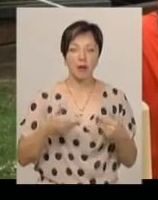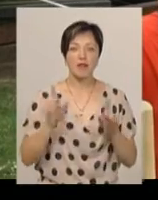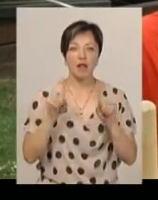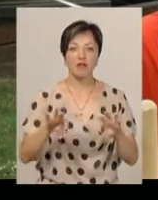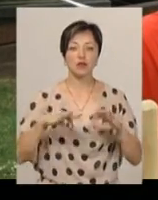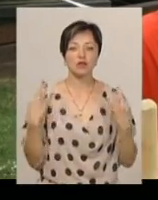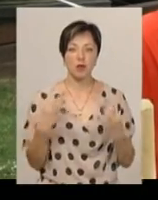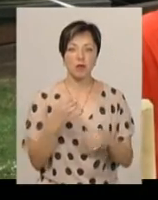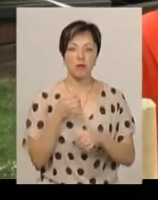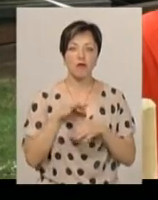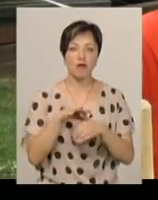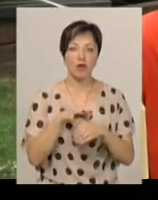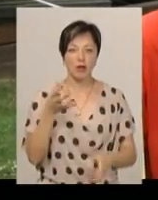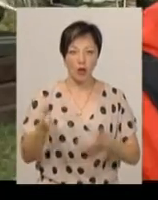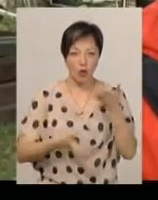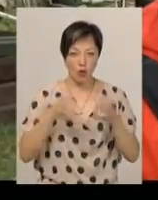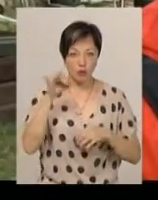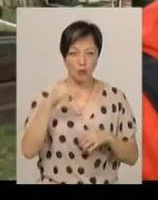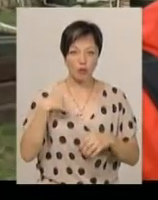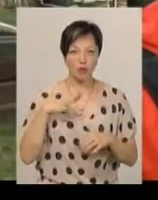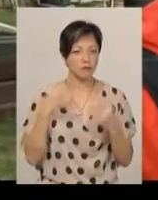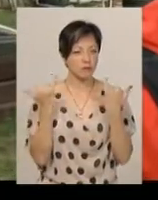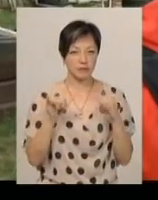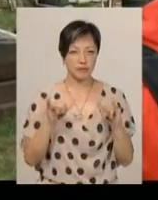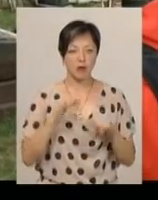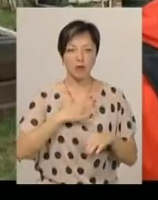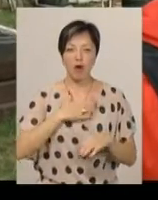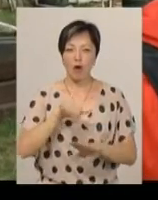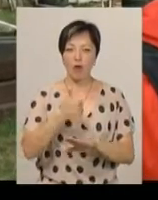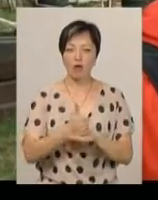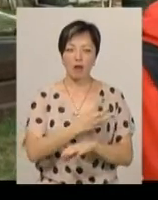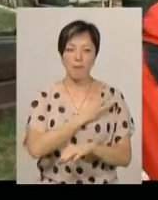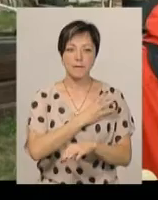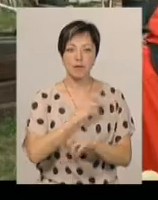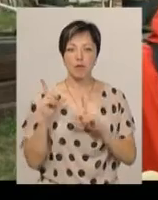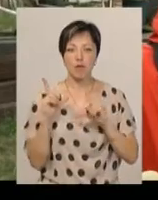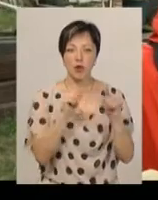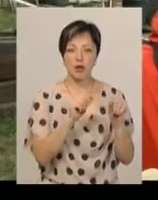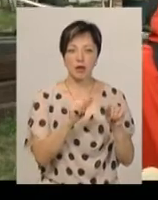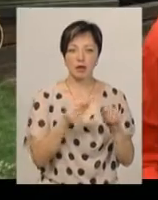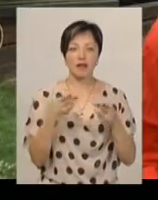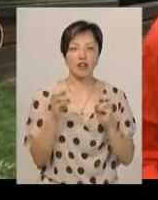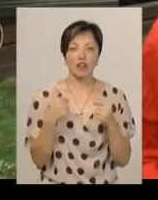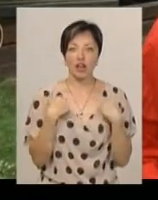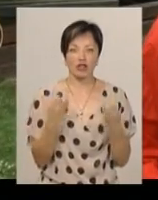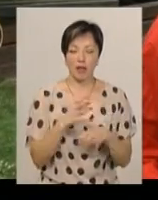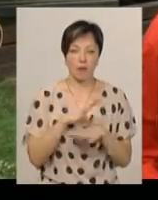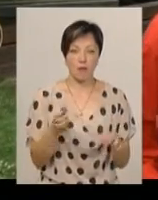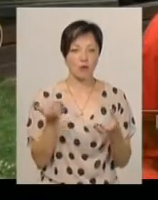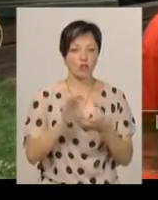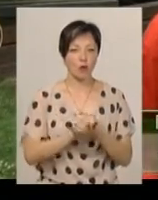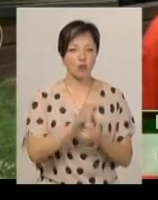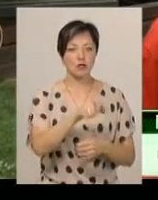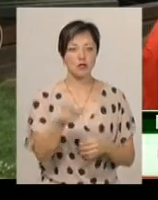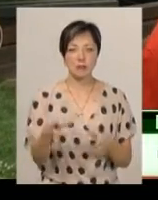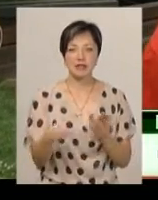дозволили проводити археологічні розкопки. Я був дуже здивований. Моя головна мотивація була поїхати туди, де я ще не був, та познайомитись